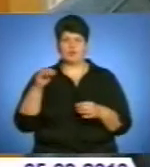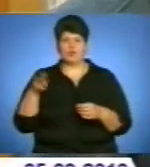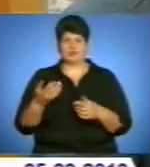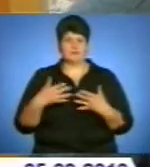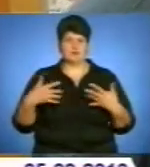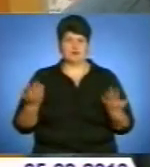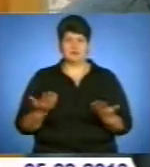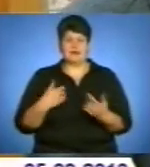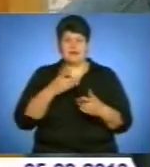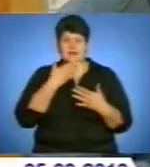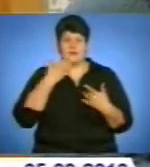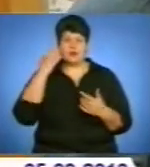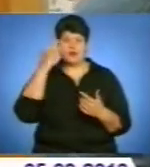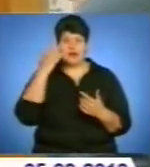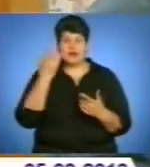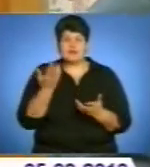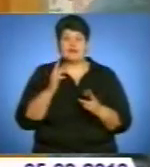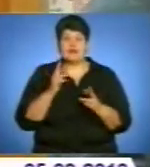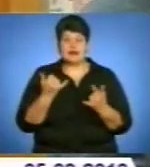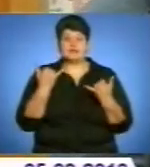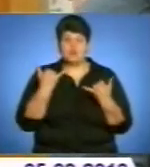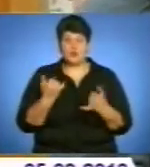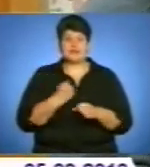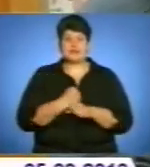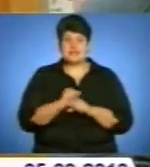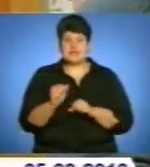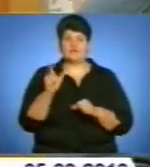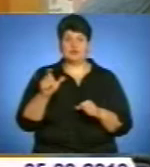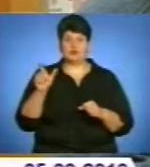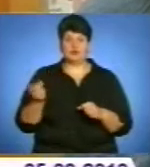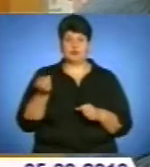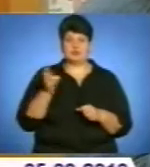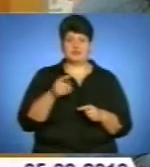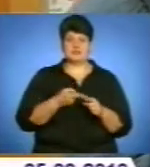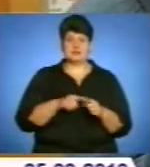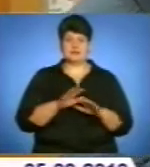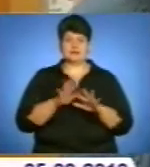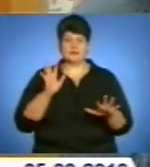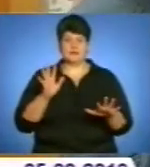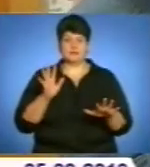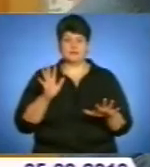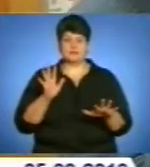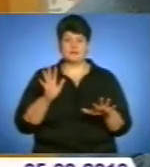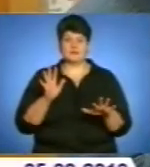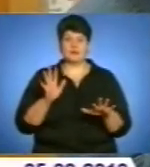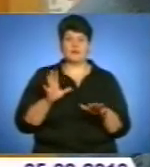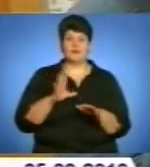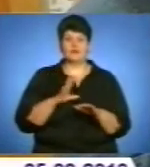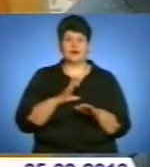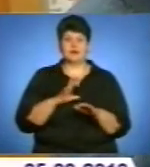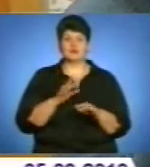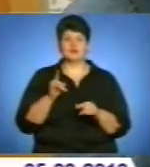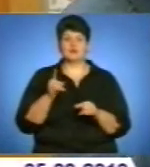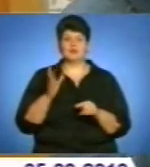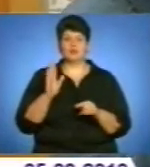реаги. Я просто даже уявив, не маю, як сьогодні заставити людей, щоб прийти в цей зал. Я кожен раз ранку починаю за збручем, коли сесію проводити в обласну.